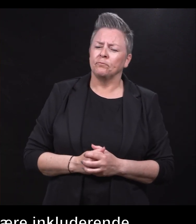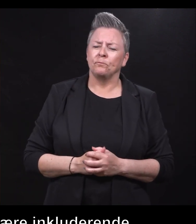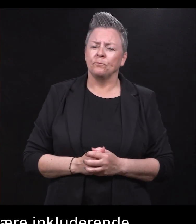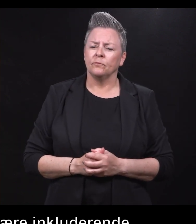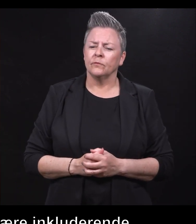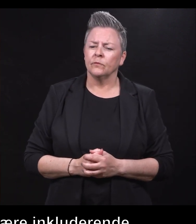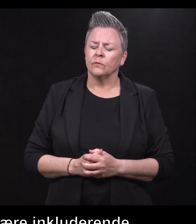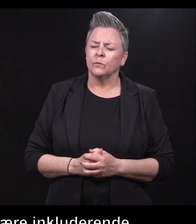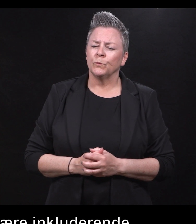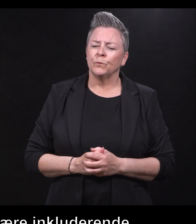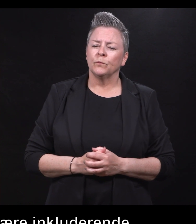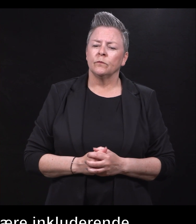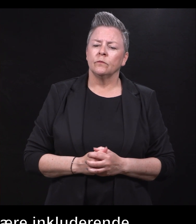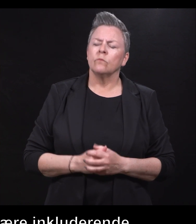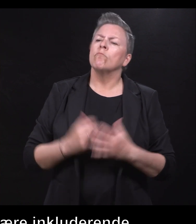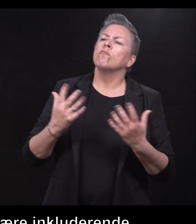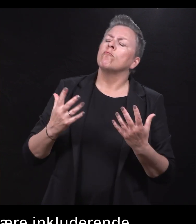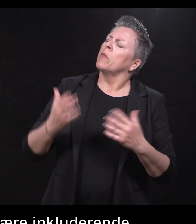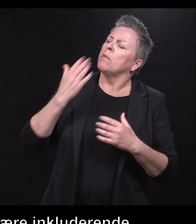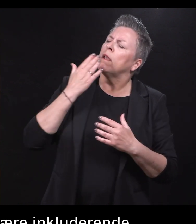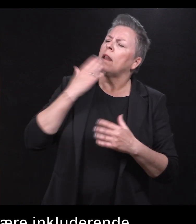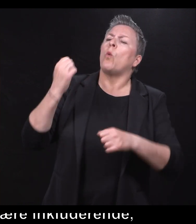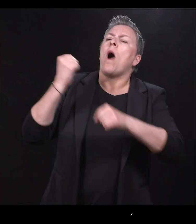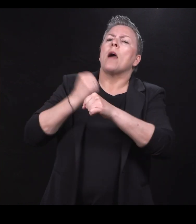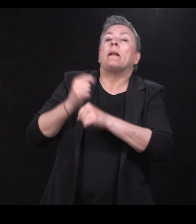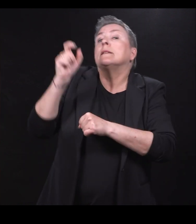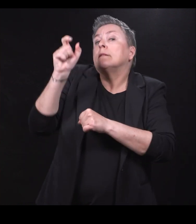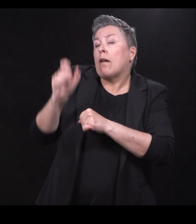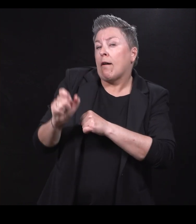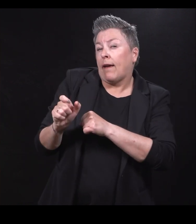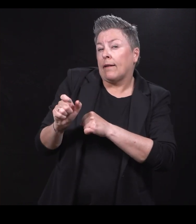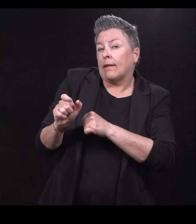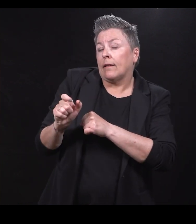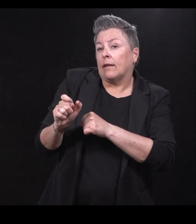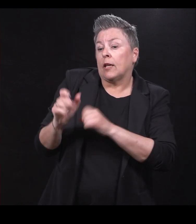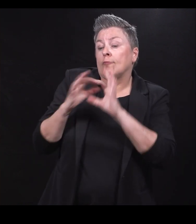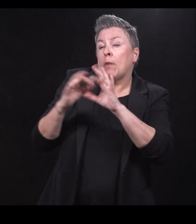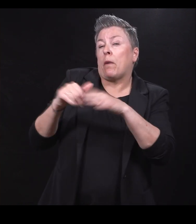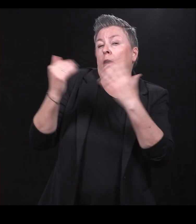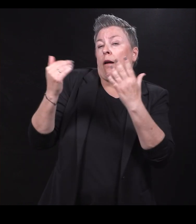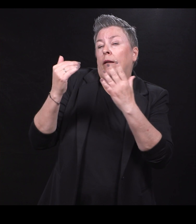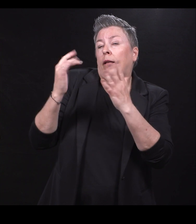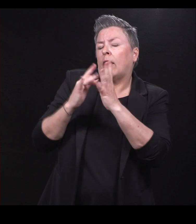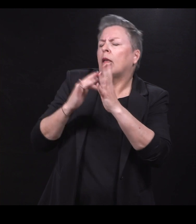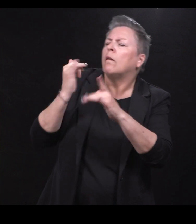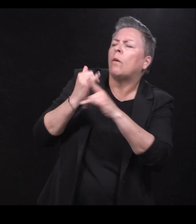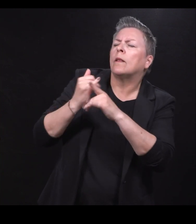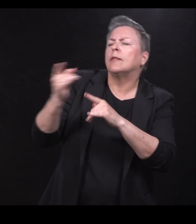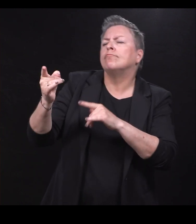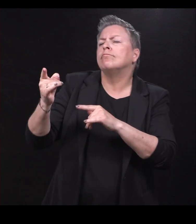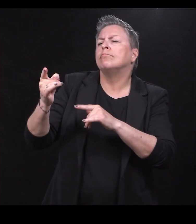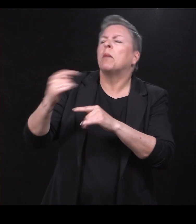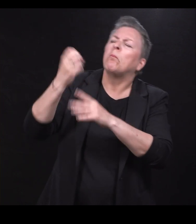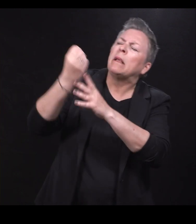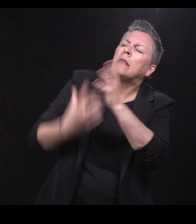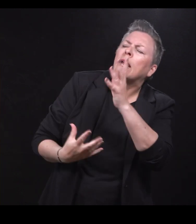en god arbeidstaker på Dagsenteret. Hvordan vil du beskrive hvordan en god arbeidstaker